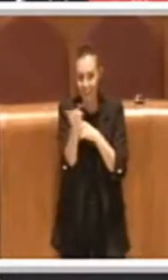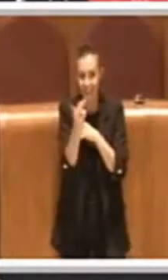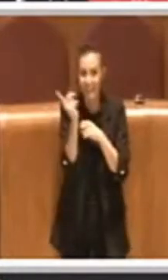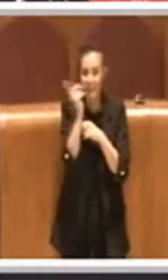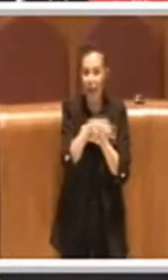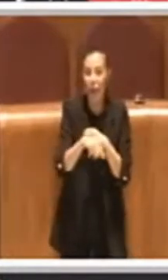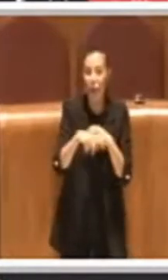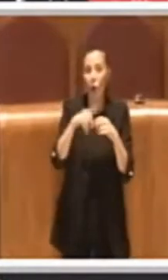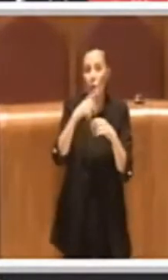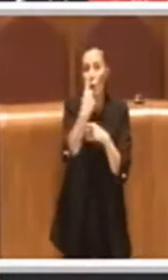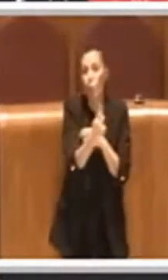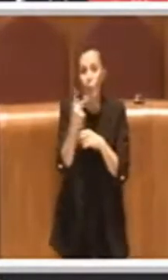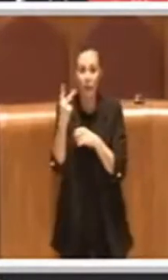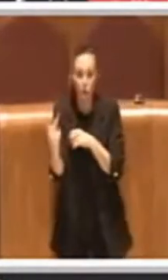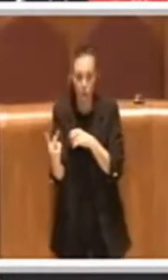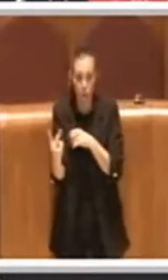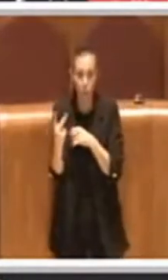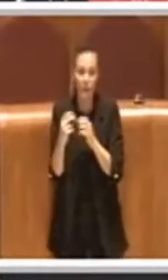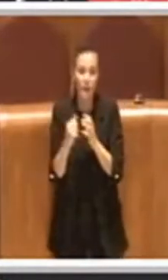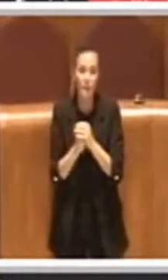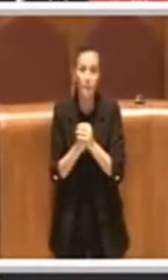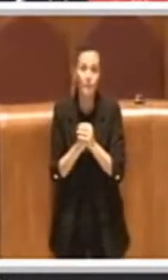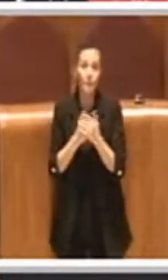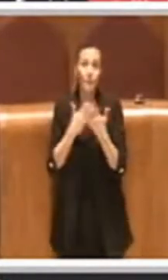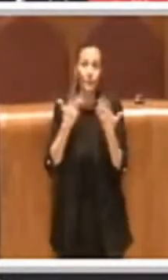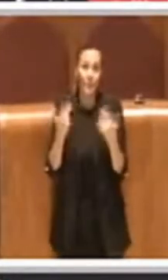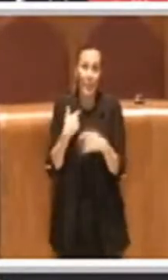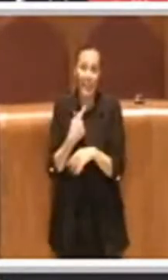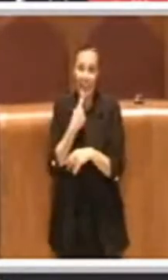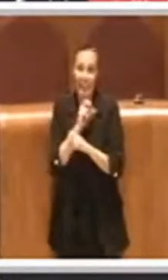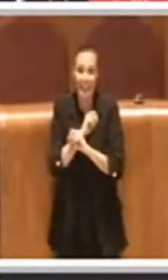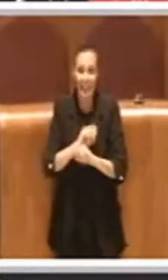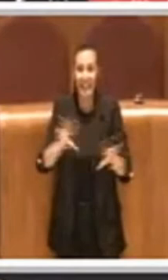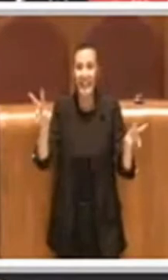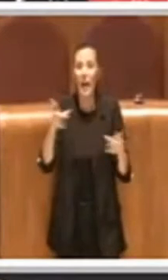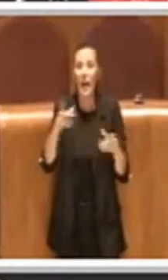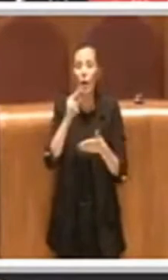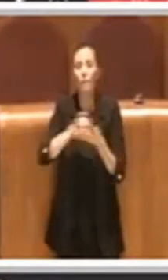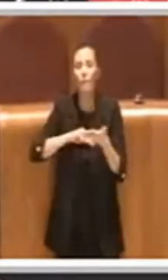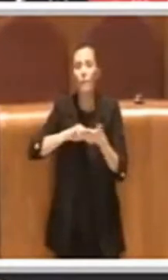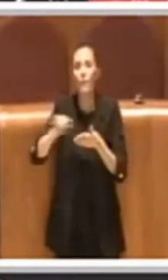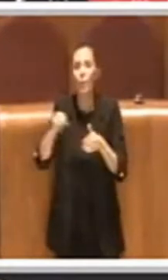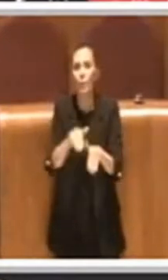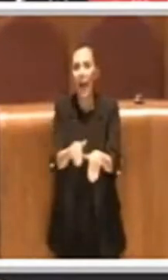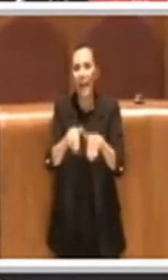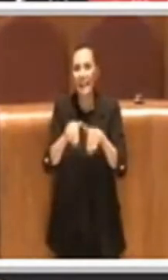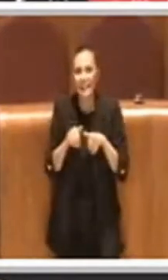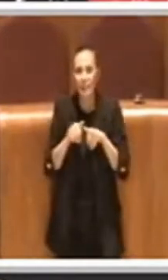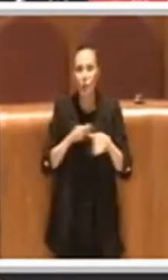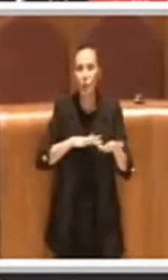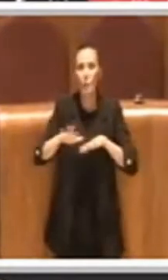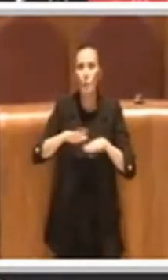Malagrotta 1 e 2 e pertanto dichiaro il voto di astensione del Movimento 5 Stelle. Grazie.